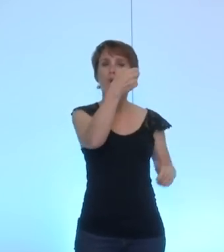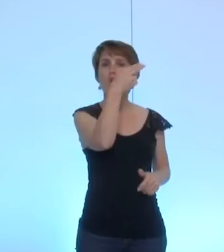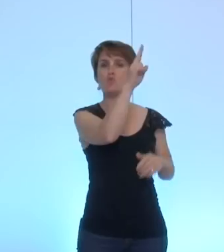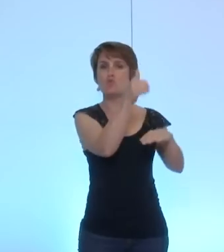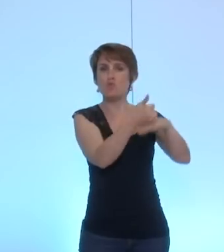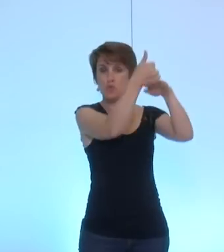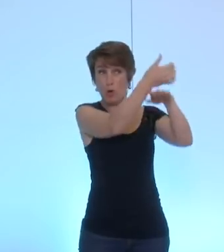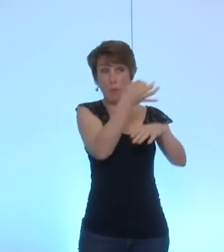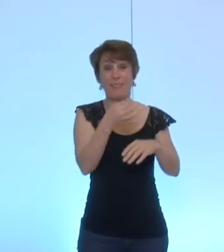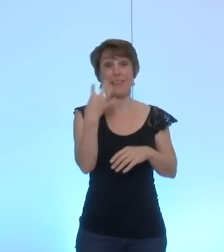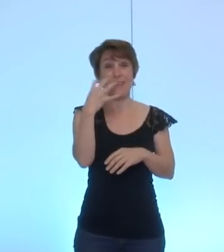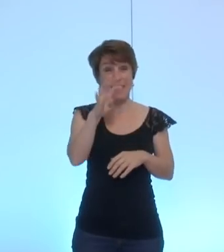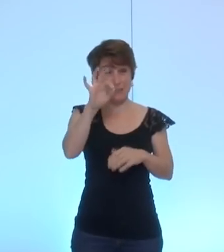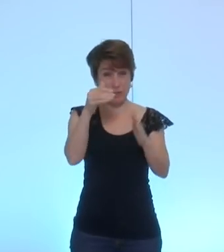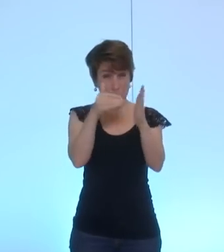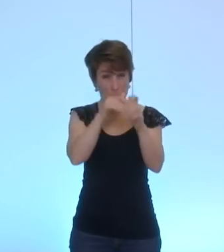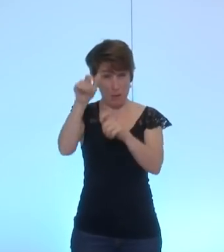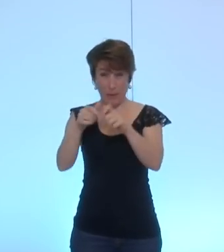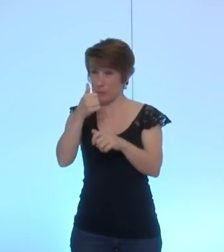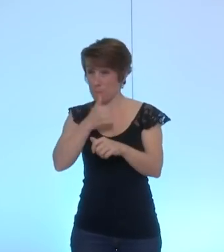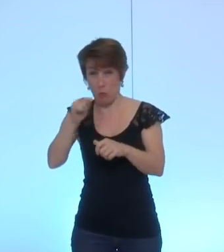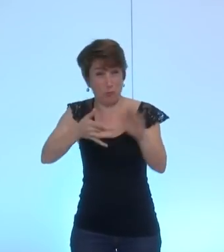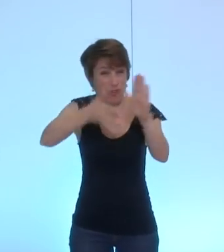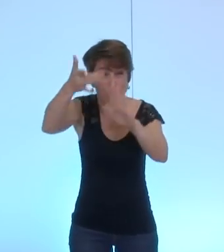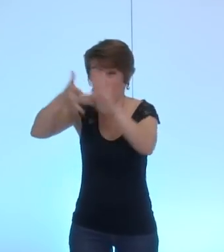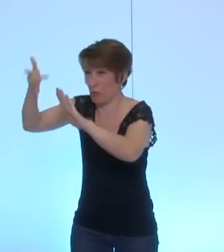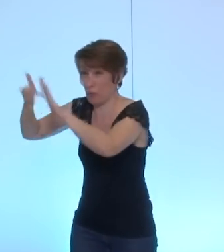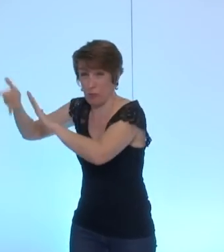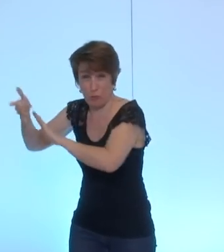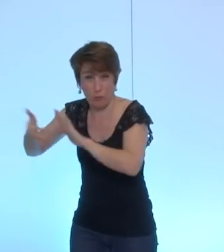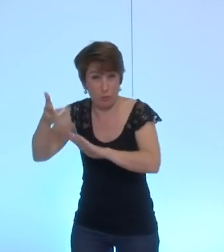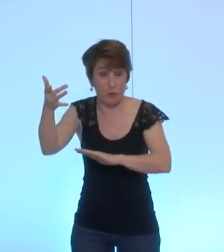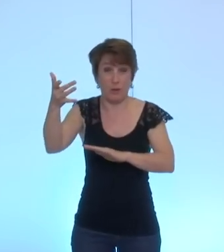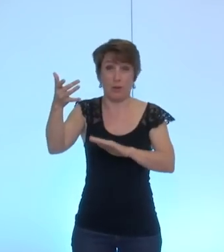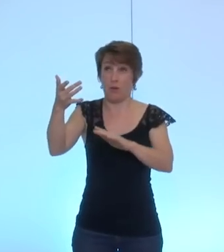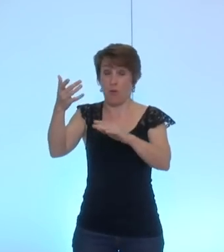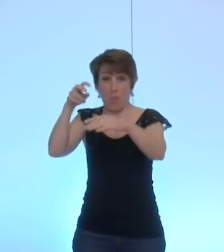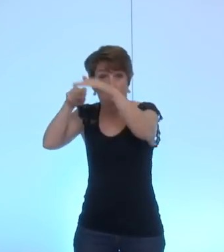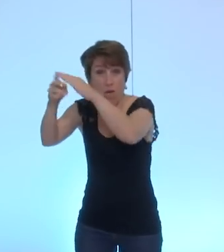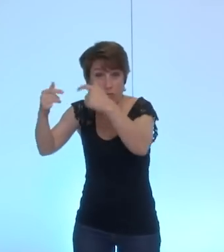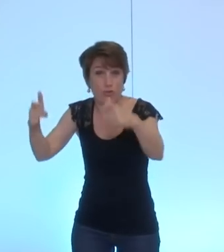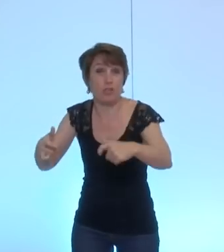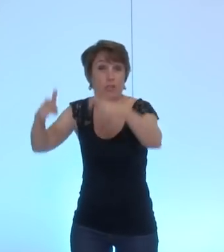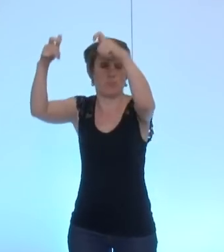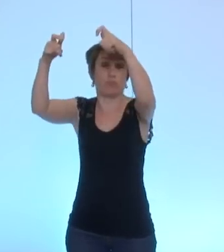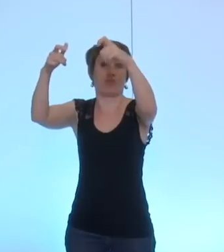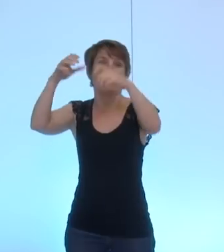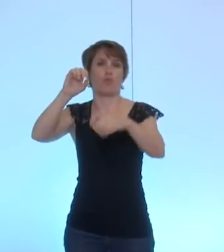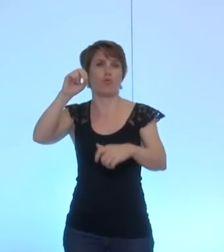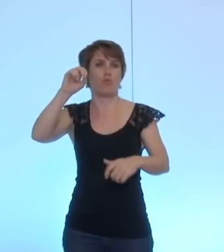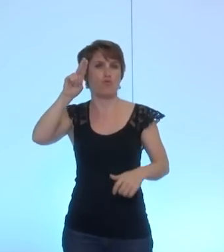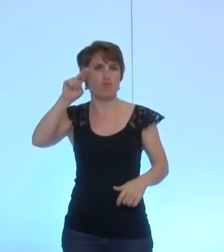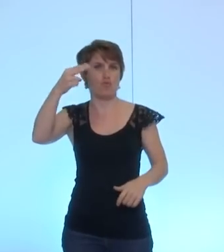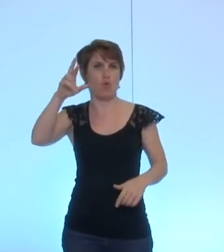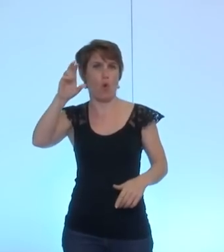000 personnes ont été placées et retrouvées refuges dans les bâtiments de l'UNROI c'est l'office de secours et de travaux des Nations Unies pour les